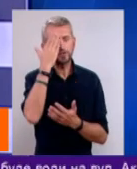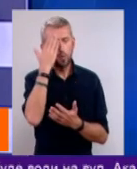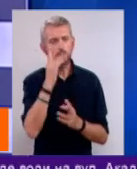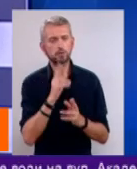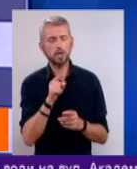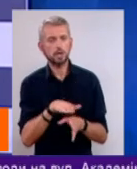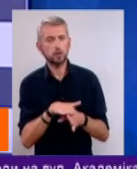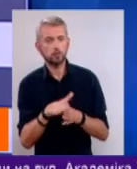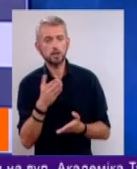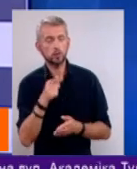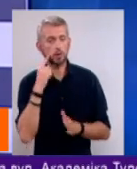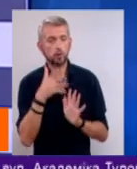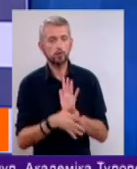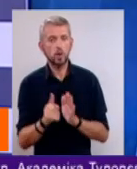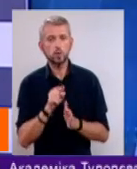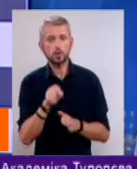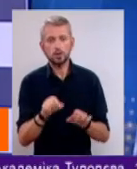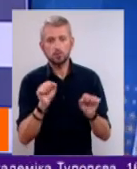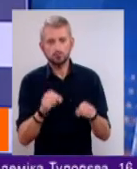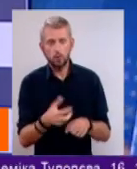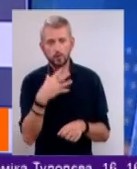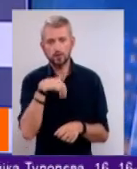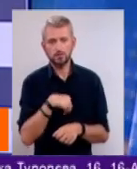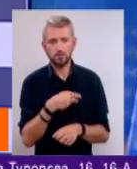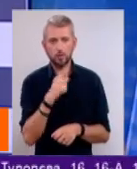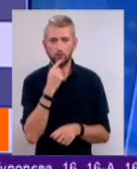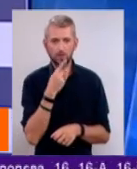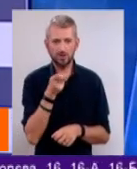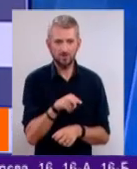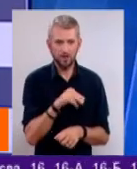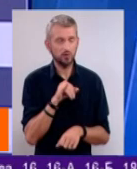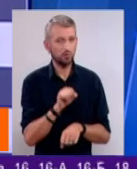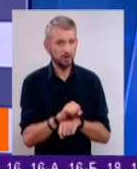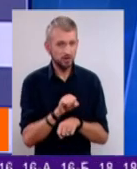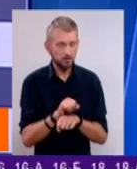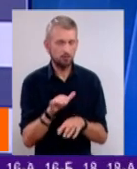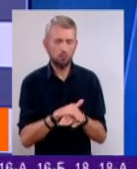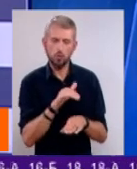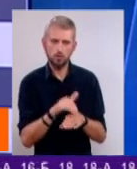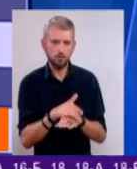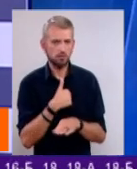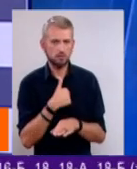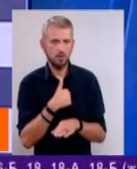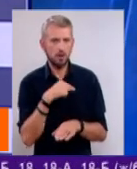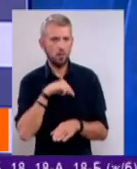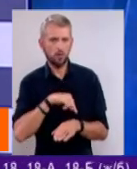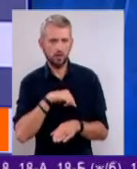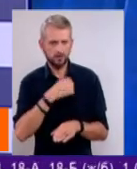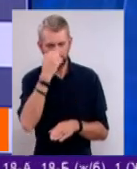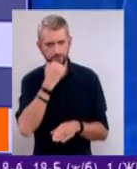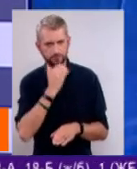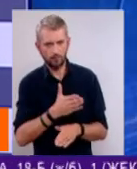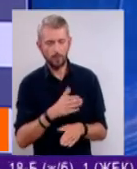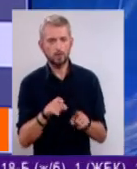її реалізувати. Якщо ти розумієш, що ти здатен з'їсти там дві цукерки в день і зупинитися, молодець, тобі за того від організму нічого не буду. Точно так,